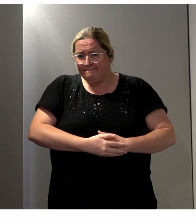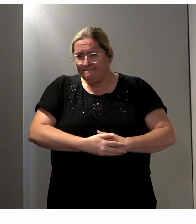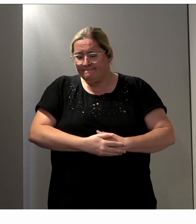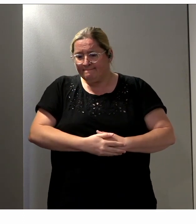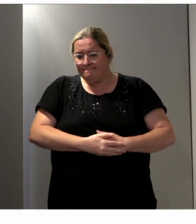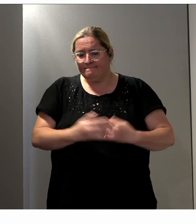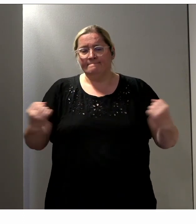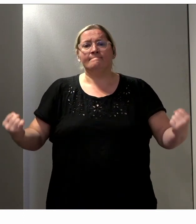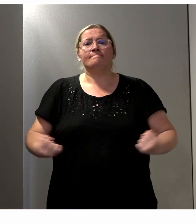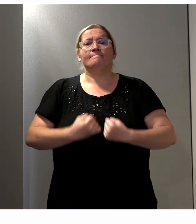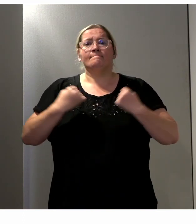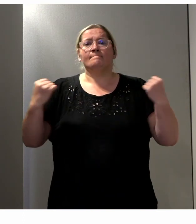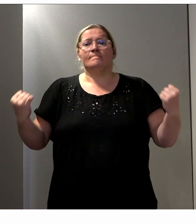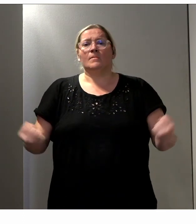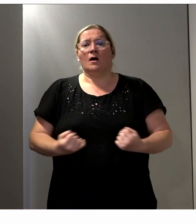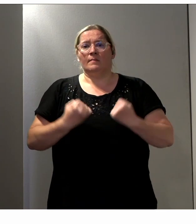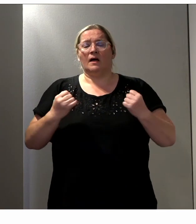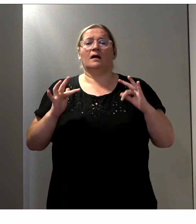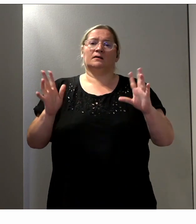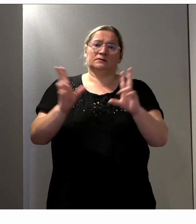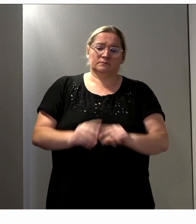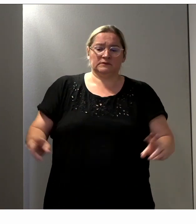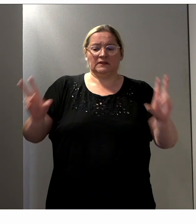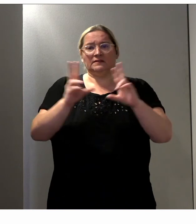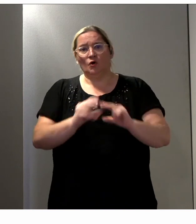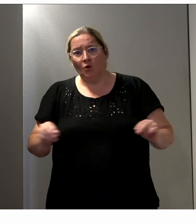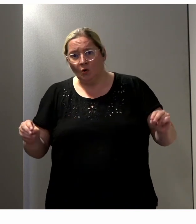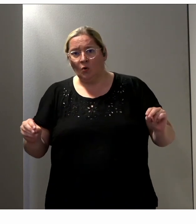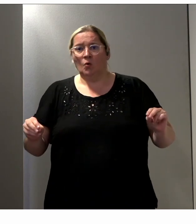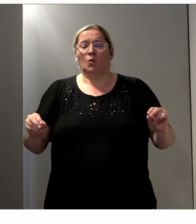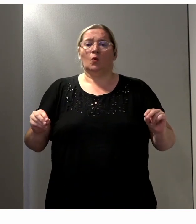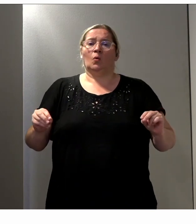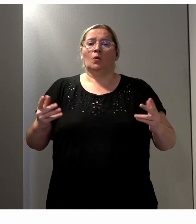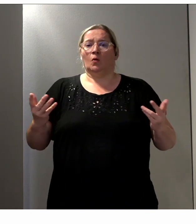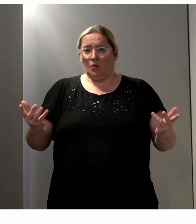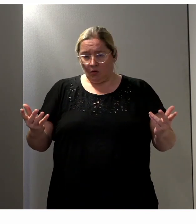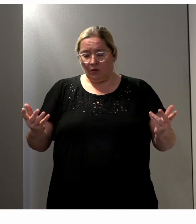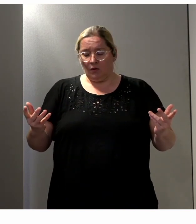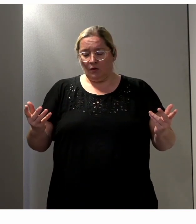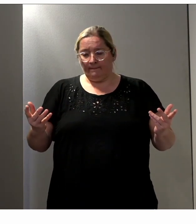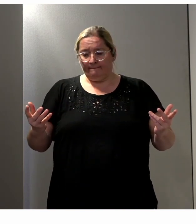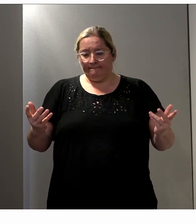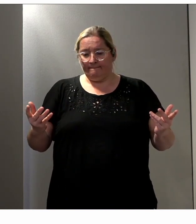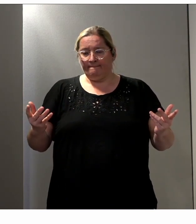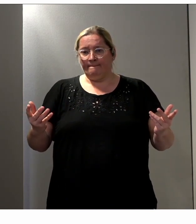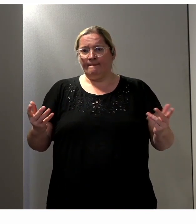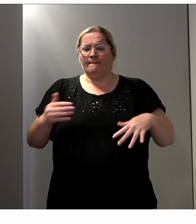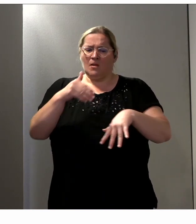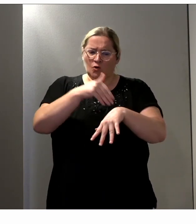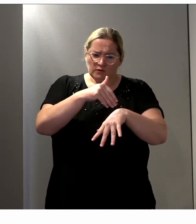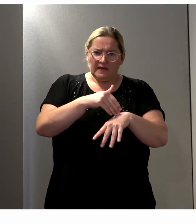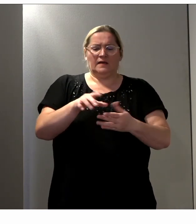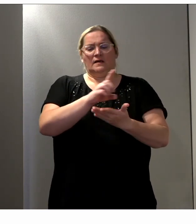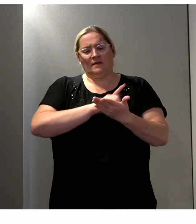une campagne d'explication du rôle des missions des conseils